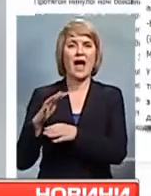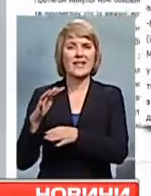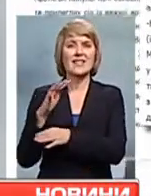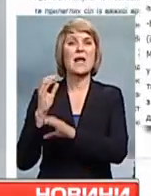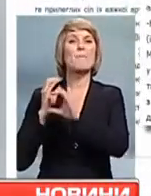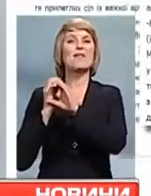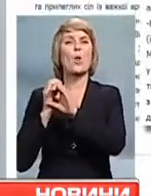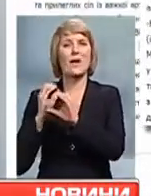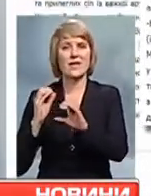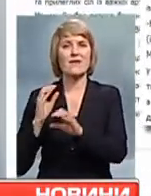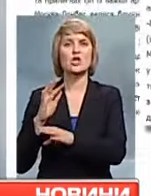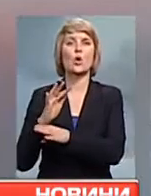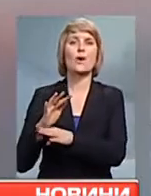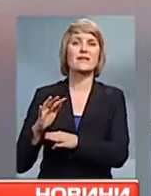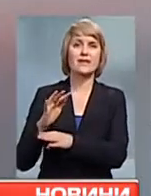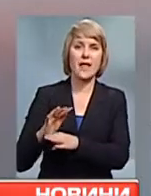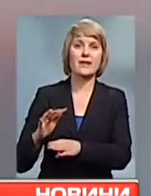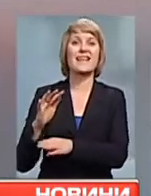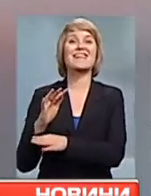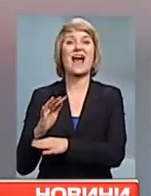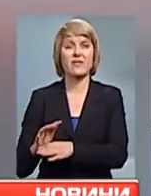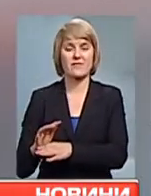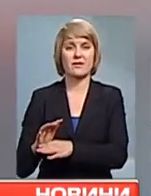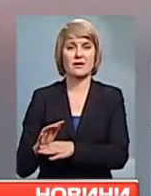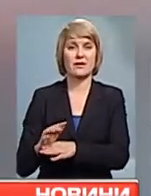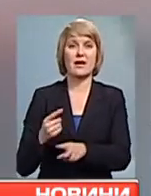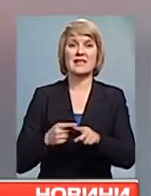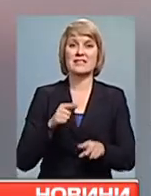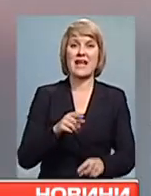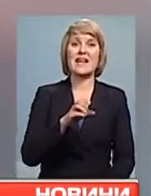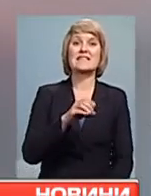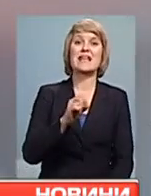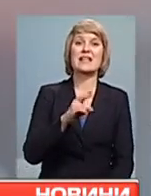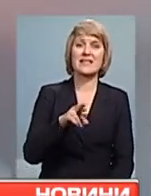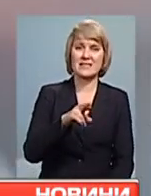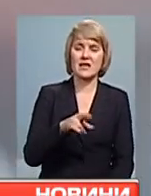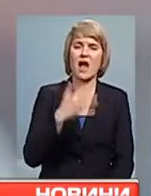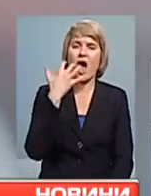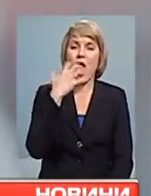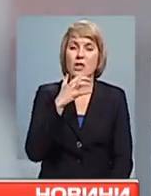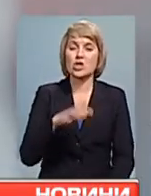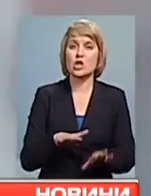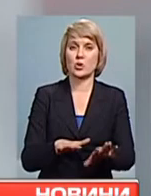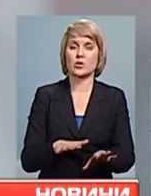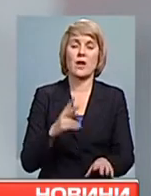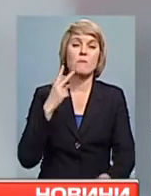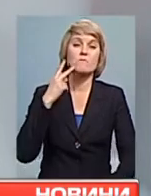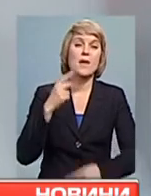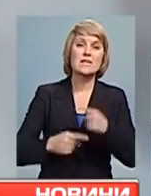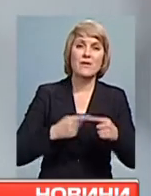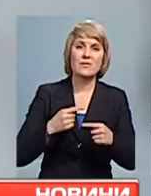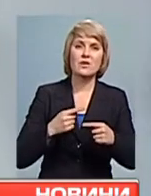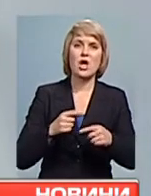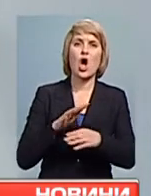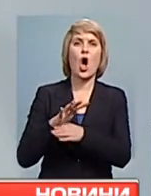артилерії та градів. В Станиці це одна з найгарячіших точок, там практично безперервні. Якщо не обстріли, то